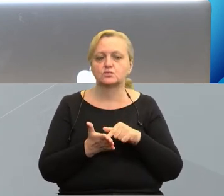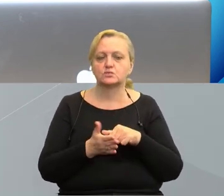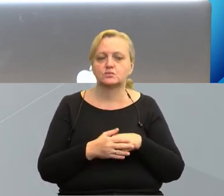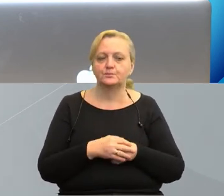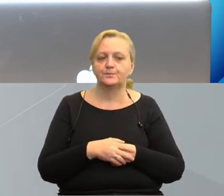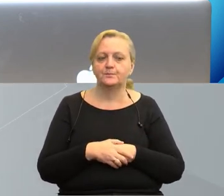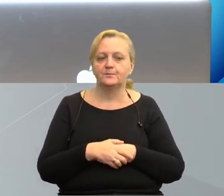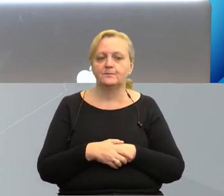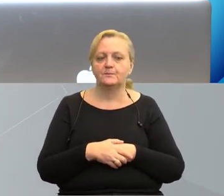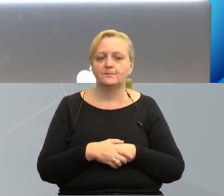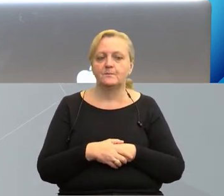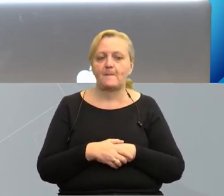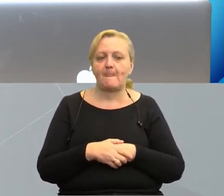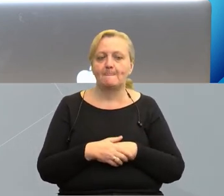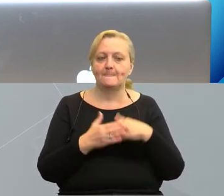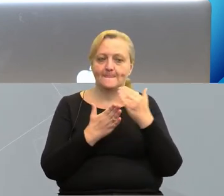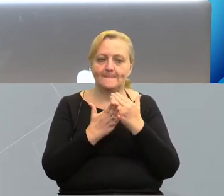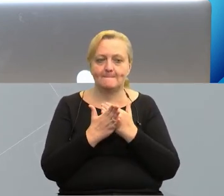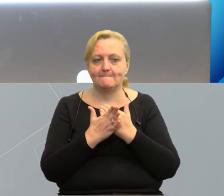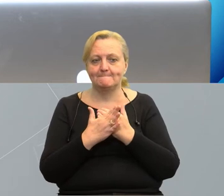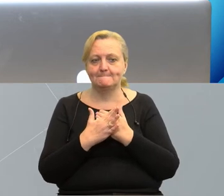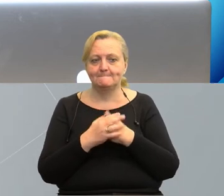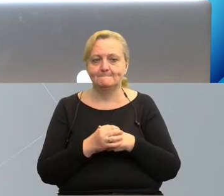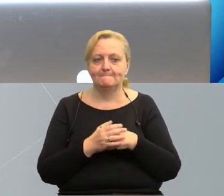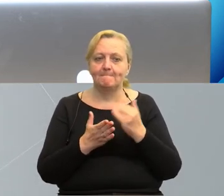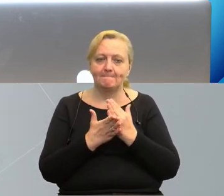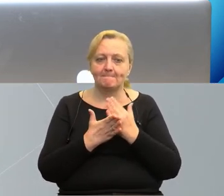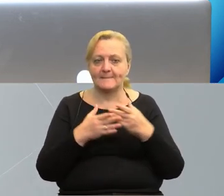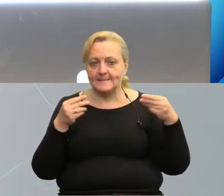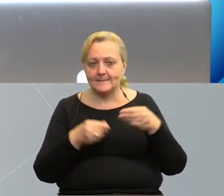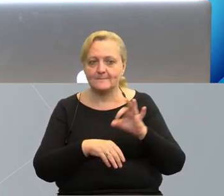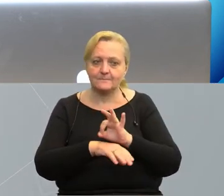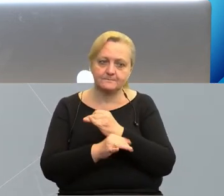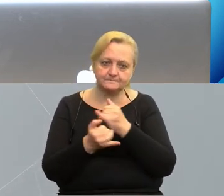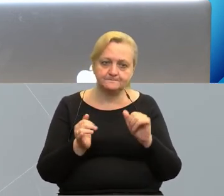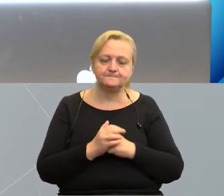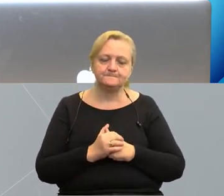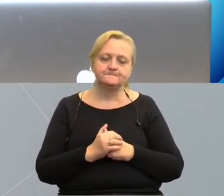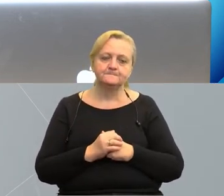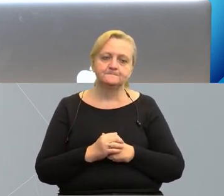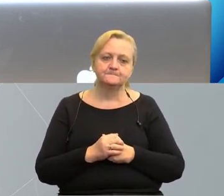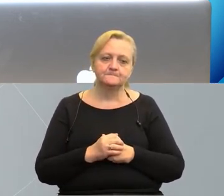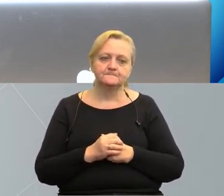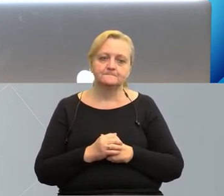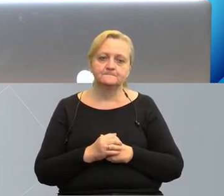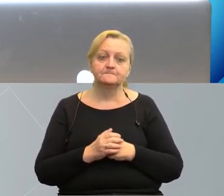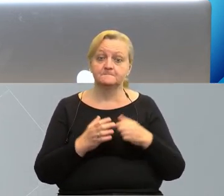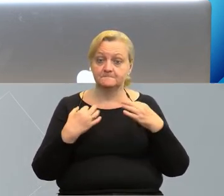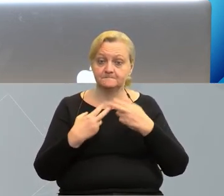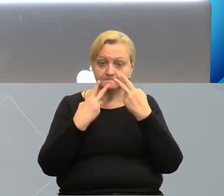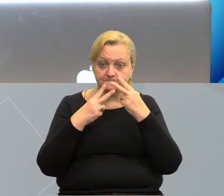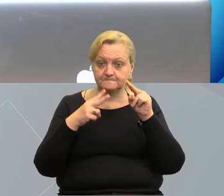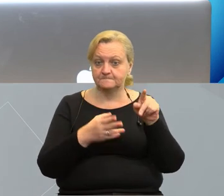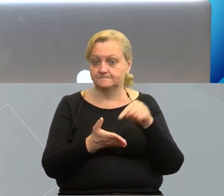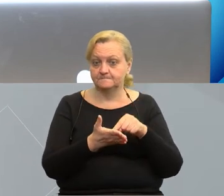współfinansowały projekty. Jak Państwo